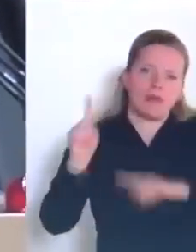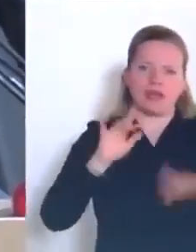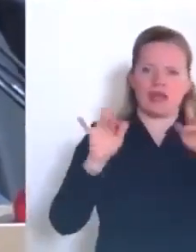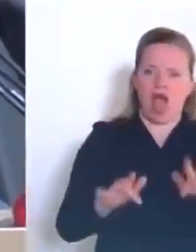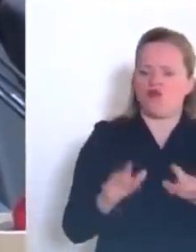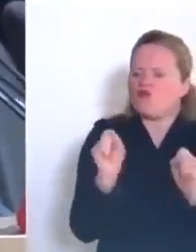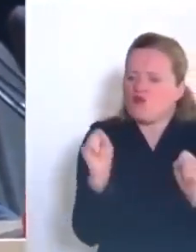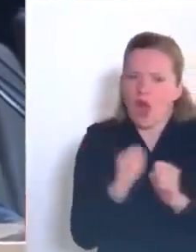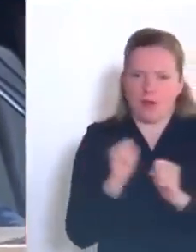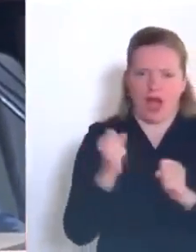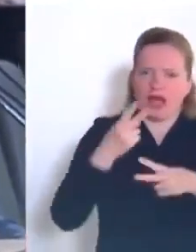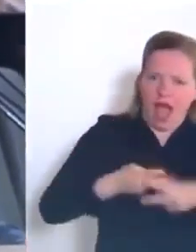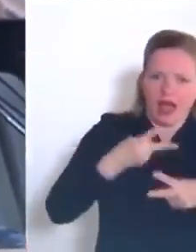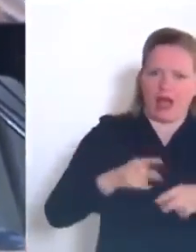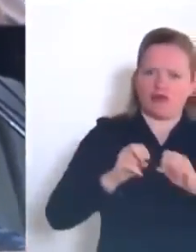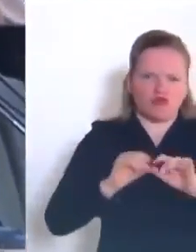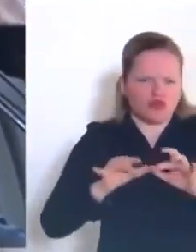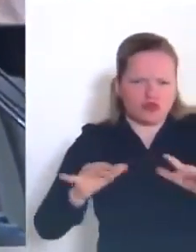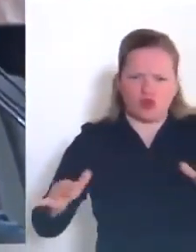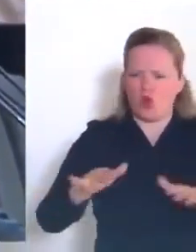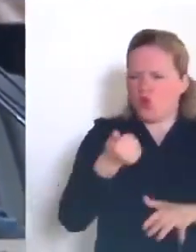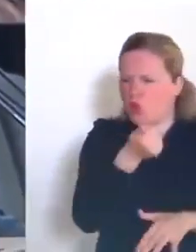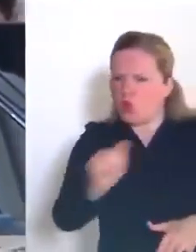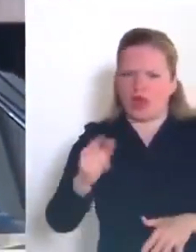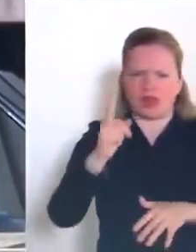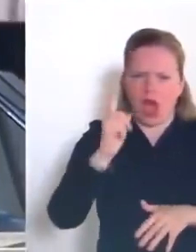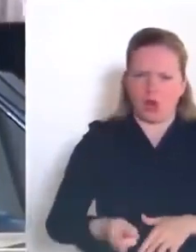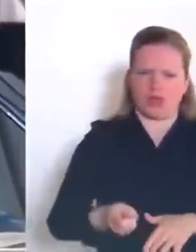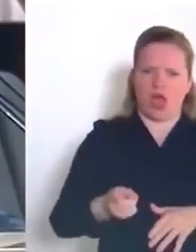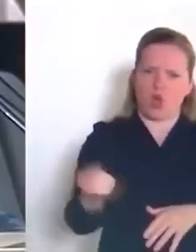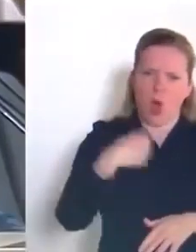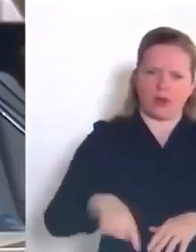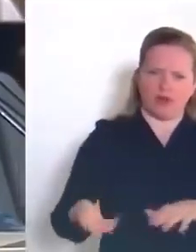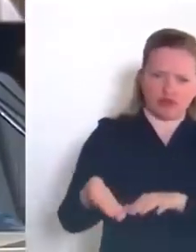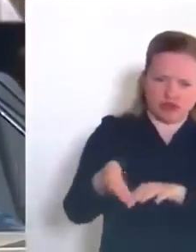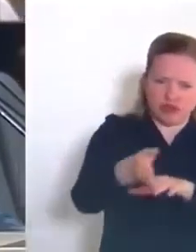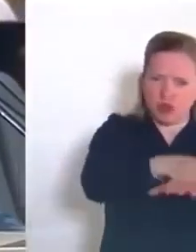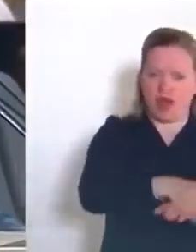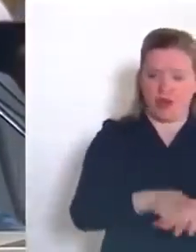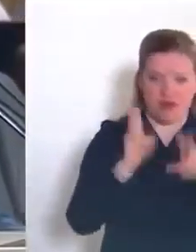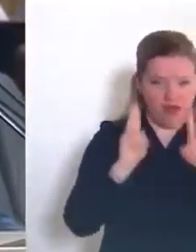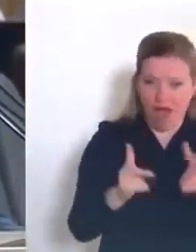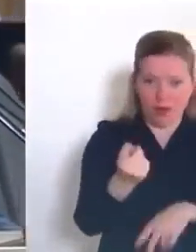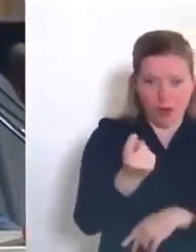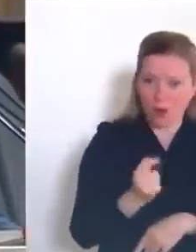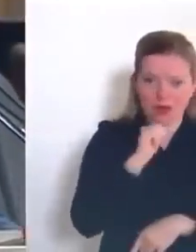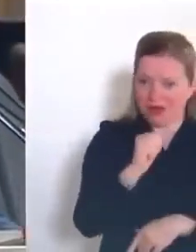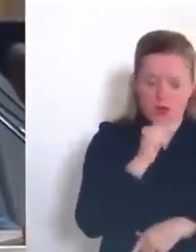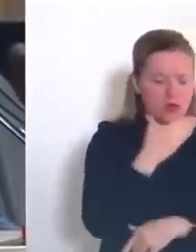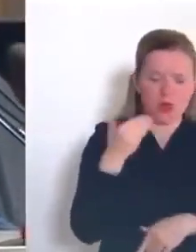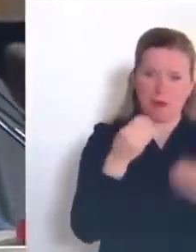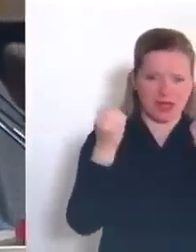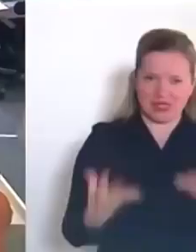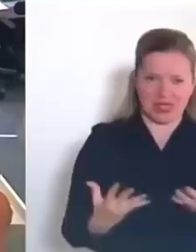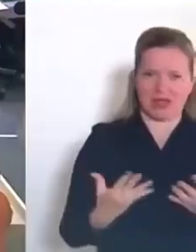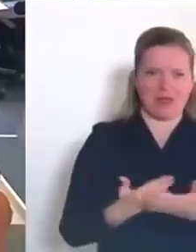avete fatto. Per specificare, sotto il mantello avete detto, con il cancelliere, di una peste che avrebbe ucciso centinaia di migliaia di